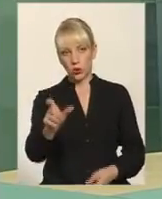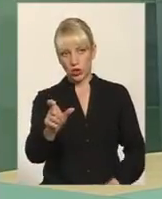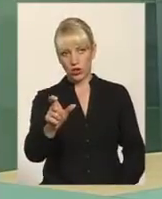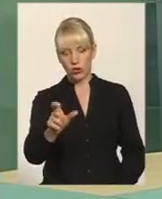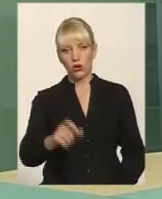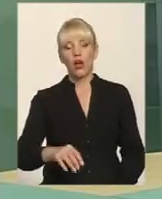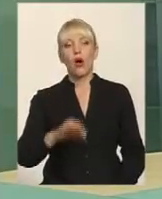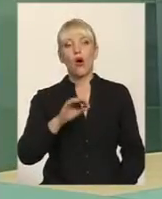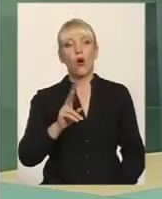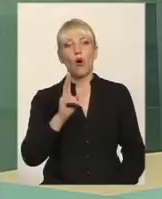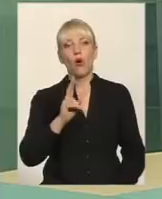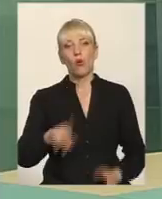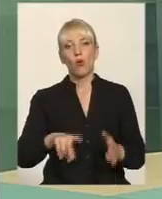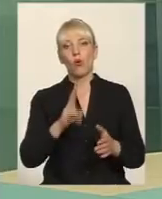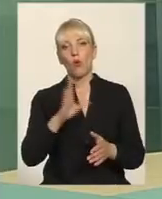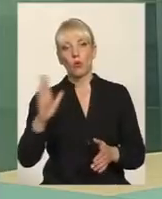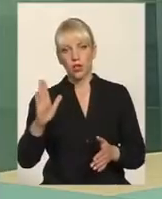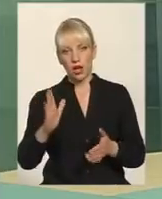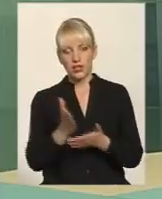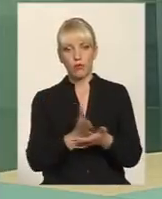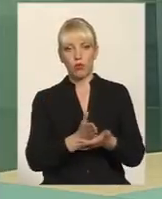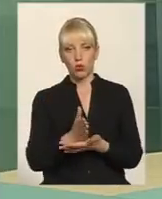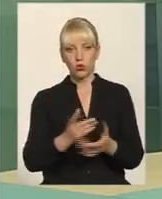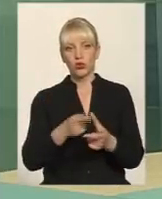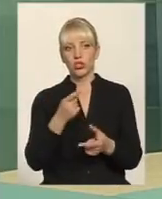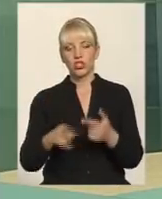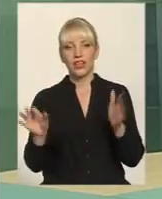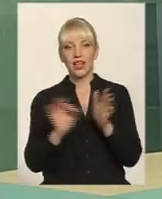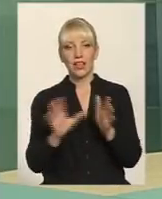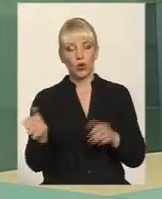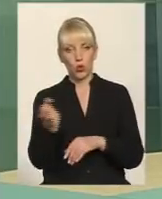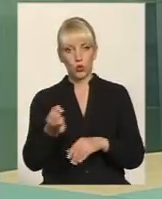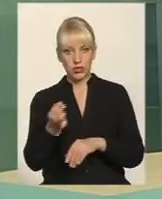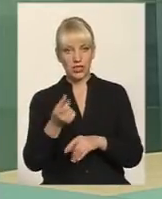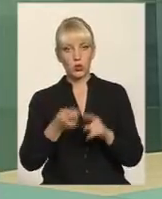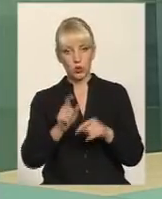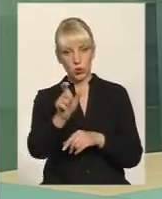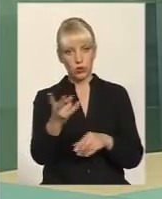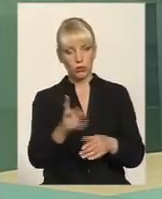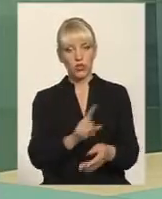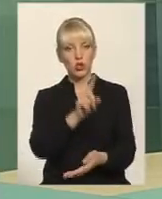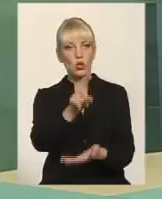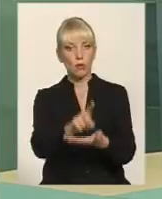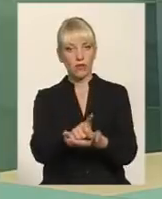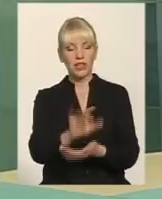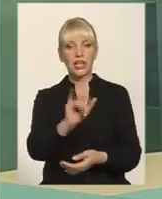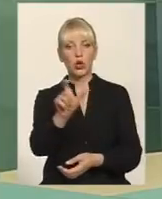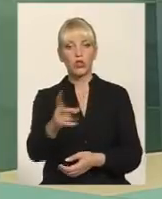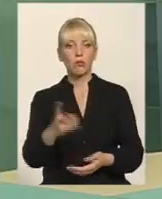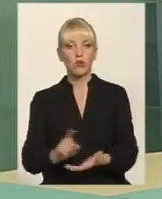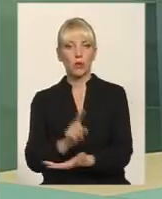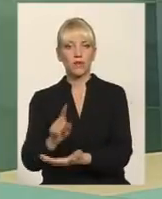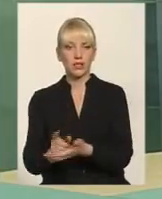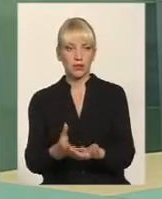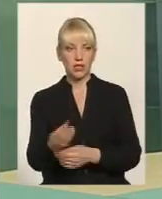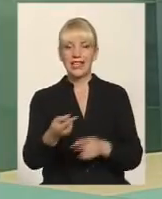комунальні послуги, чи енергоносії, ця людина має через суд, її мають зобов'язати, і вона зобов'язана сплатити. Це ніяк не пов